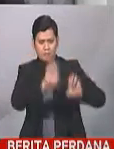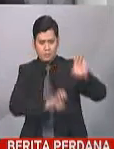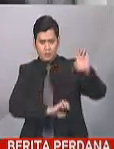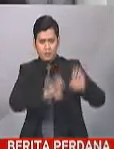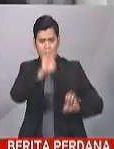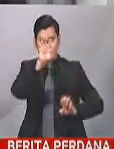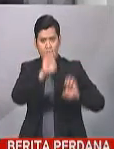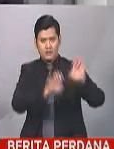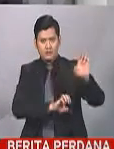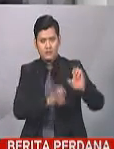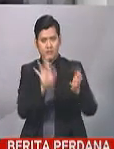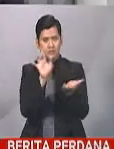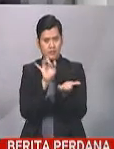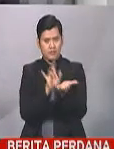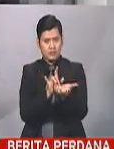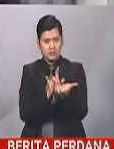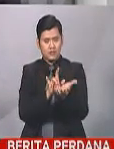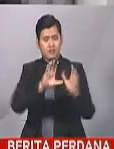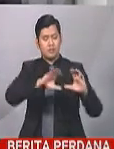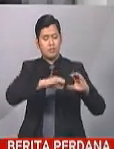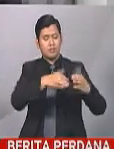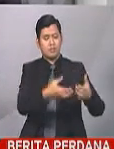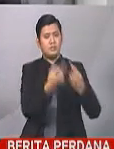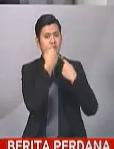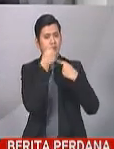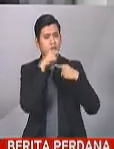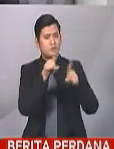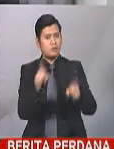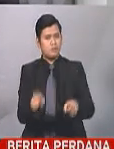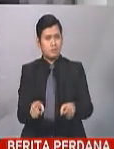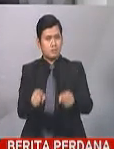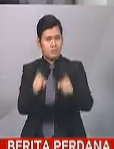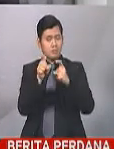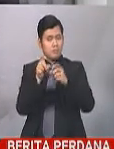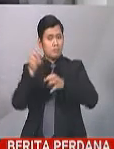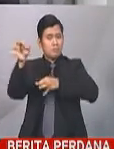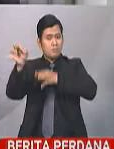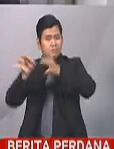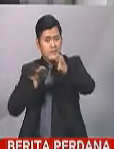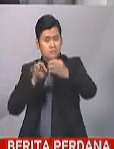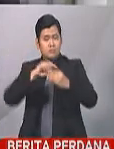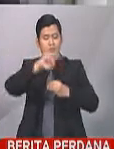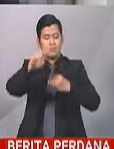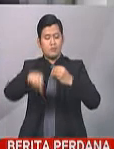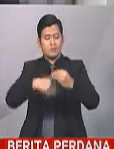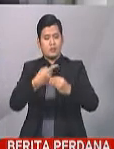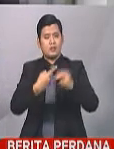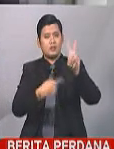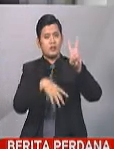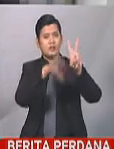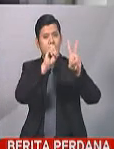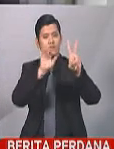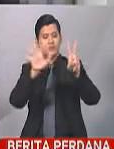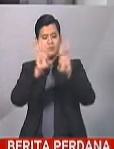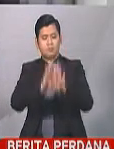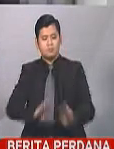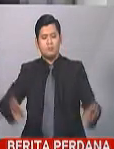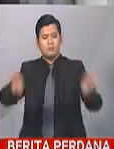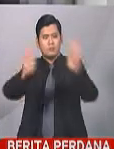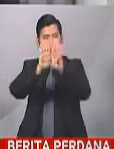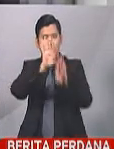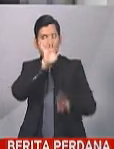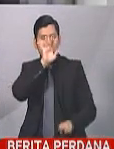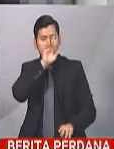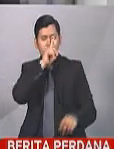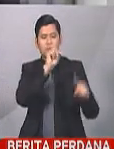Pasukan Respons Pantas PRP telah membuat penjelasan berhubung 205 berita palsu melibatkan